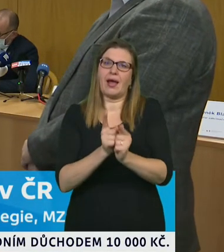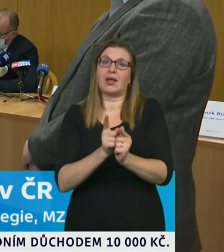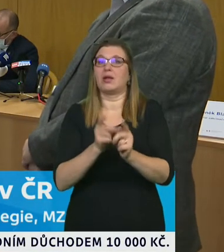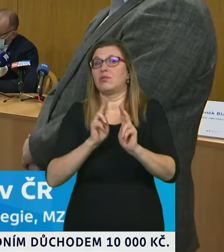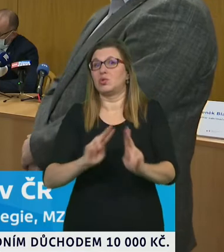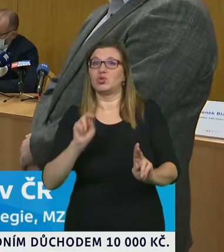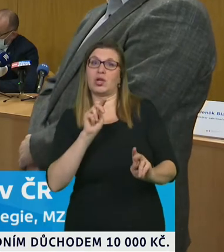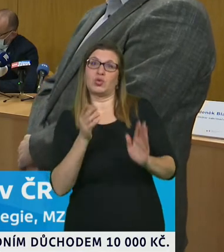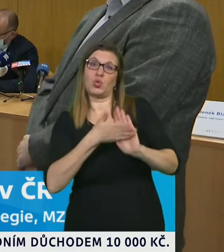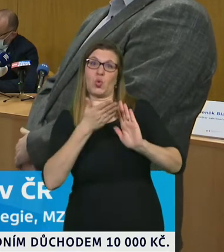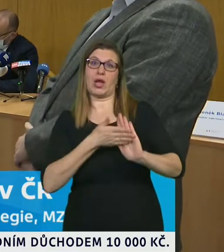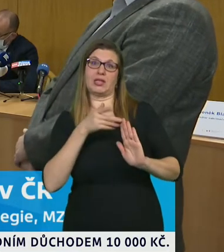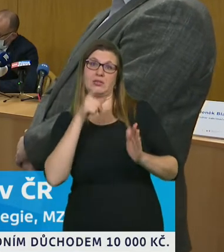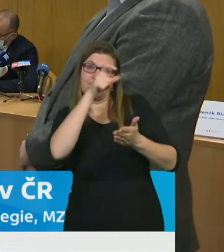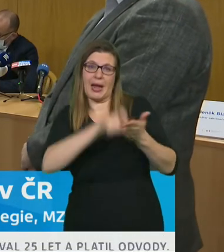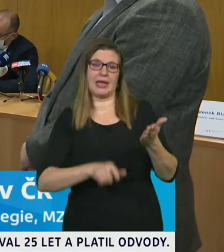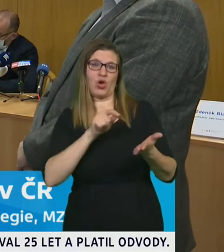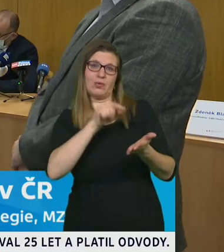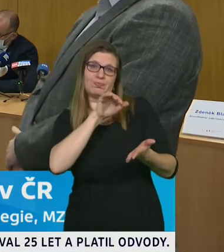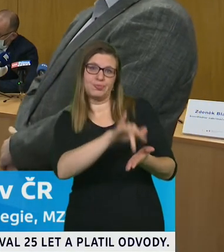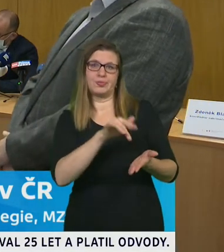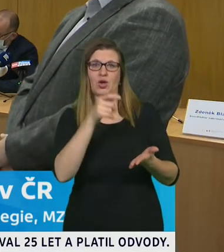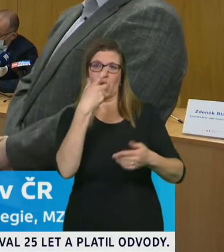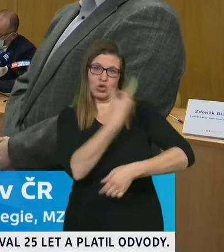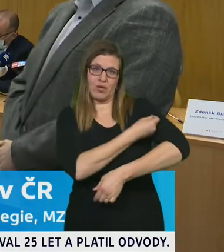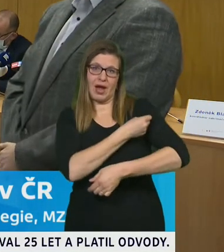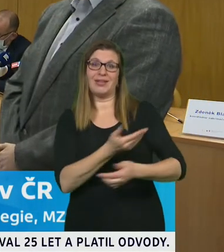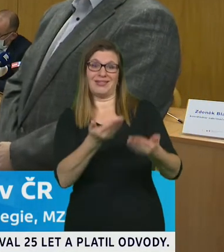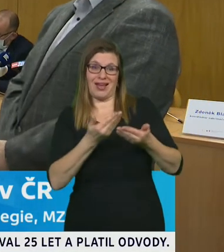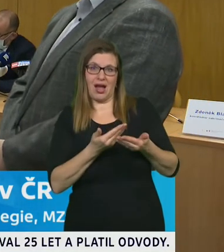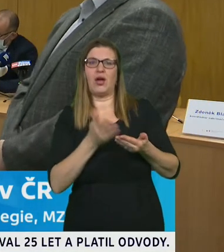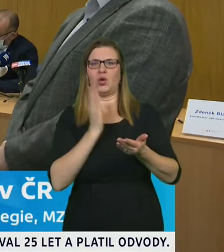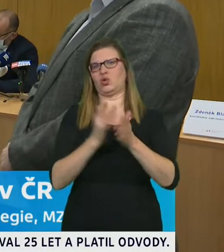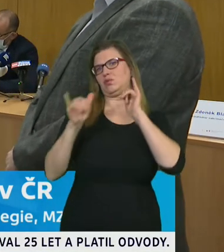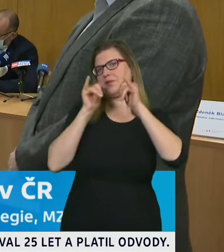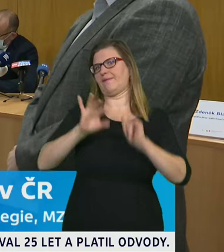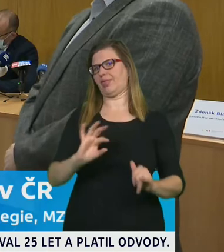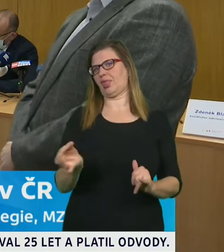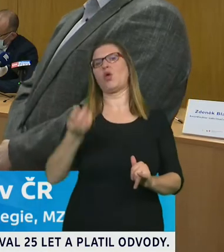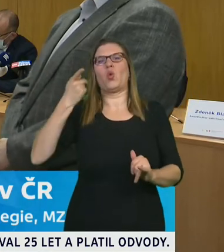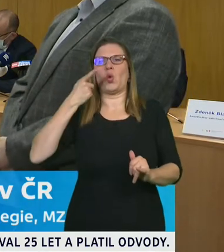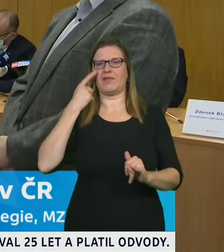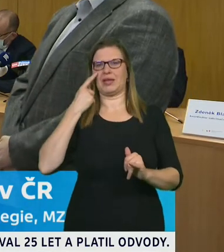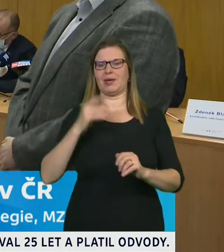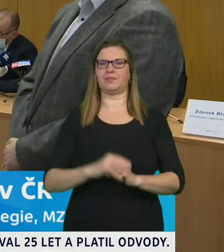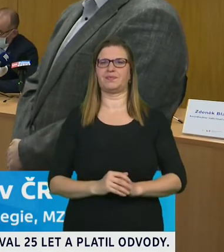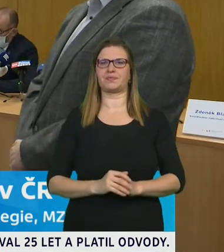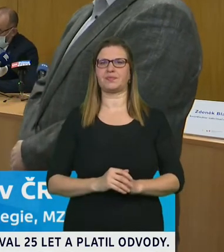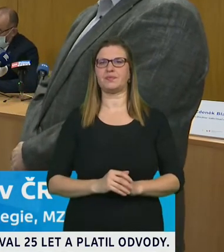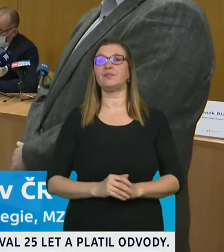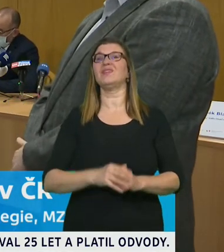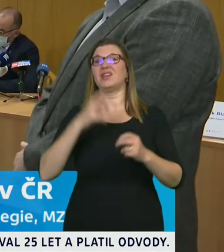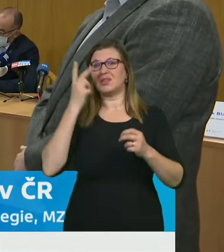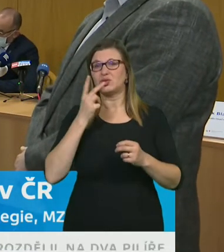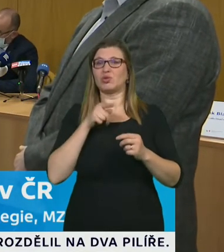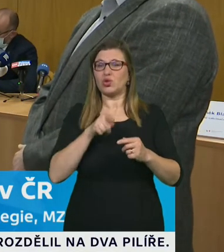samozřejmě že nás čeká mraky jednání se zapojenými subjekty já nemám na mysli pouze útvary a organizace ministerstva